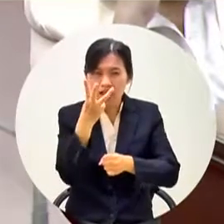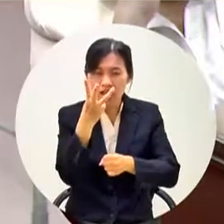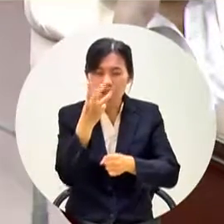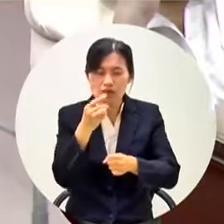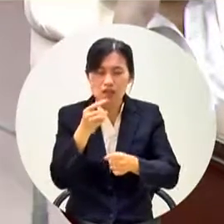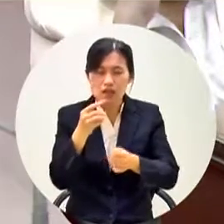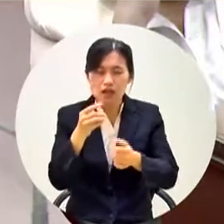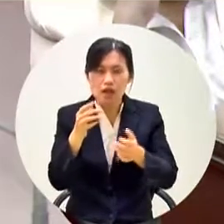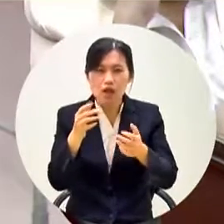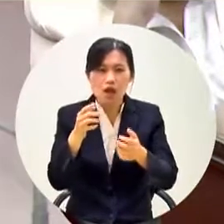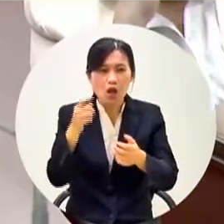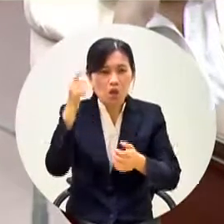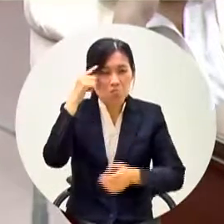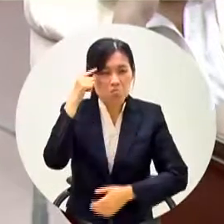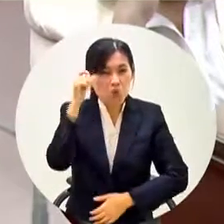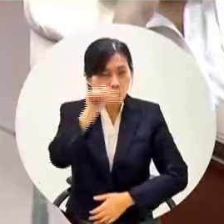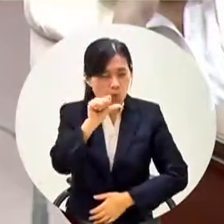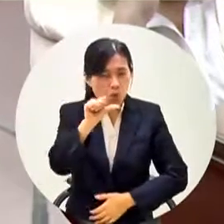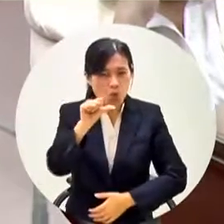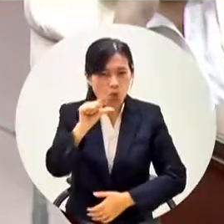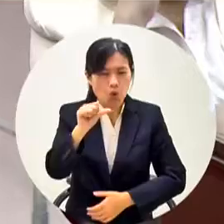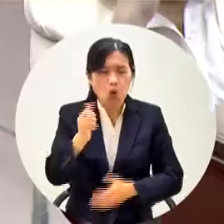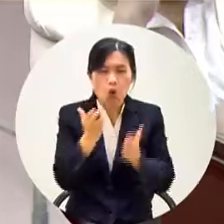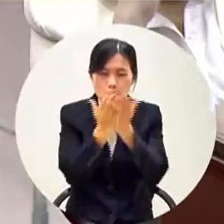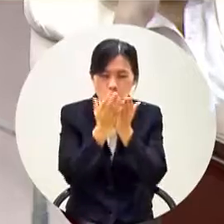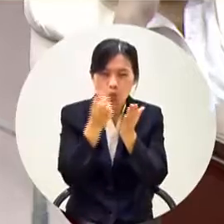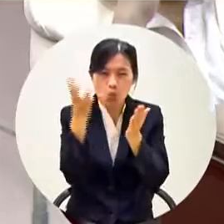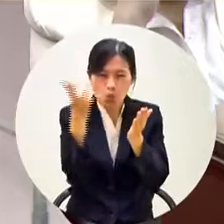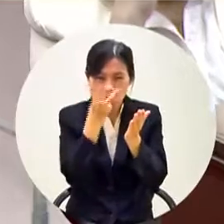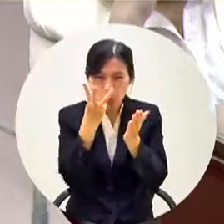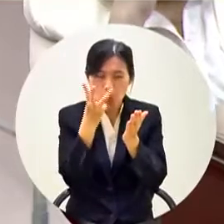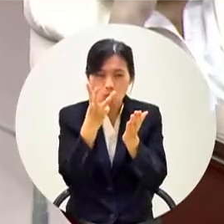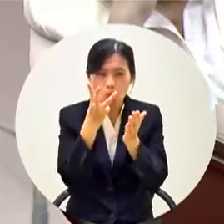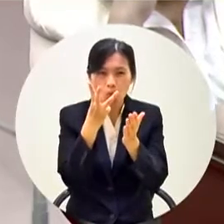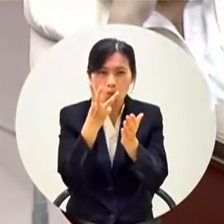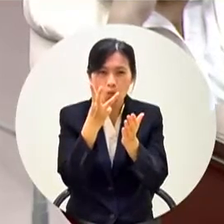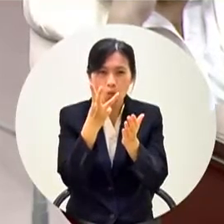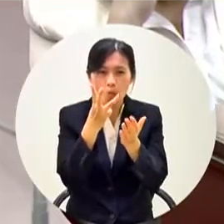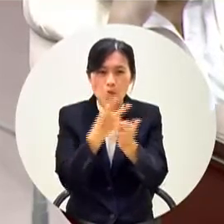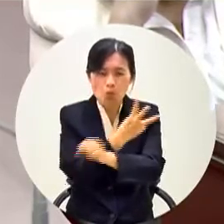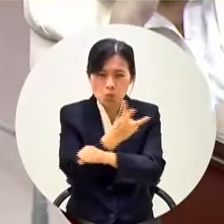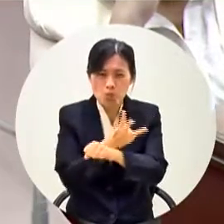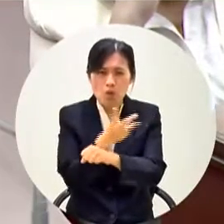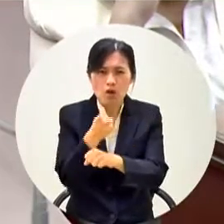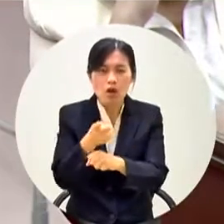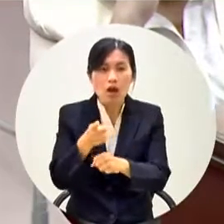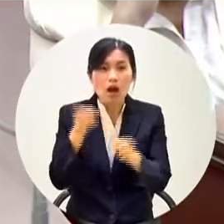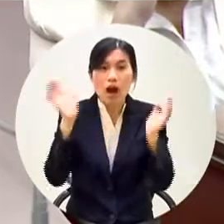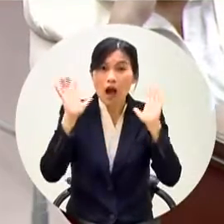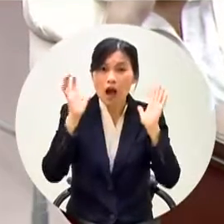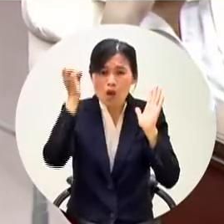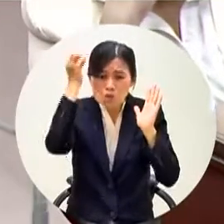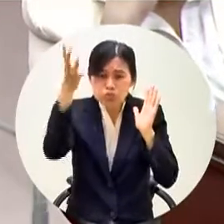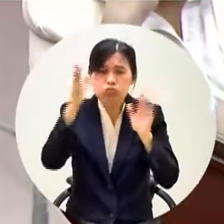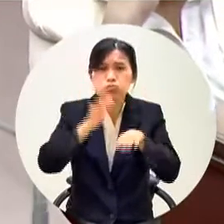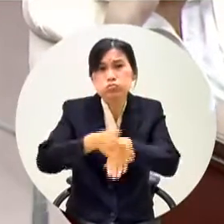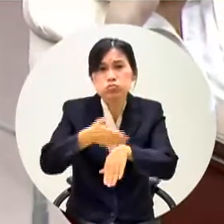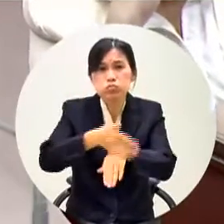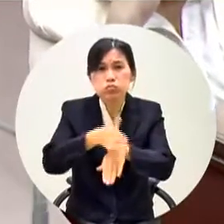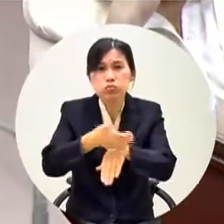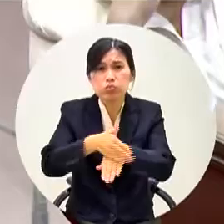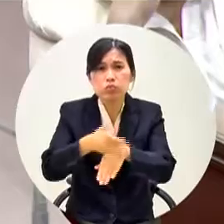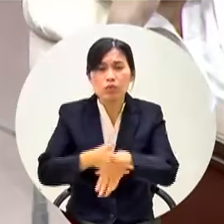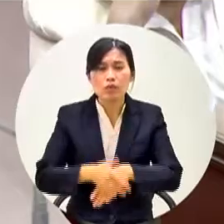三節課隔天就上英文隔天上英文這樣孩子就不會忘掉那至於怎麼林律師呢